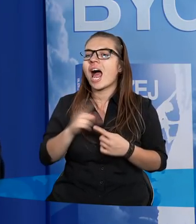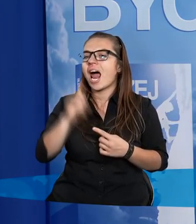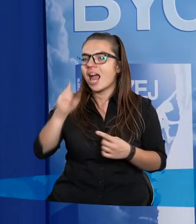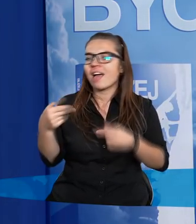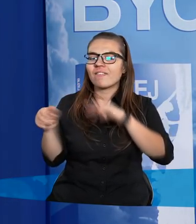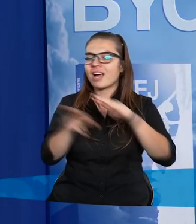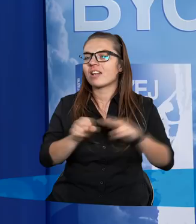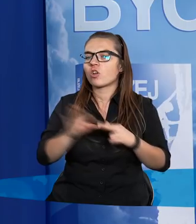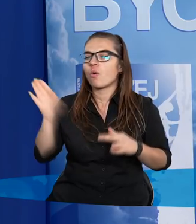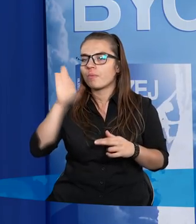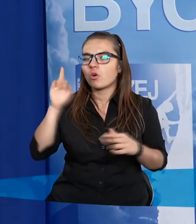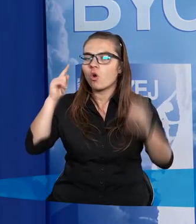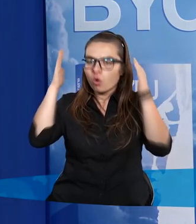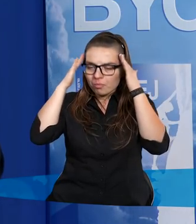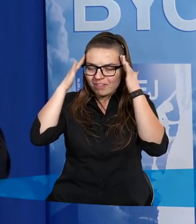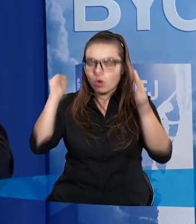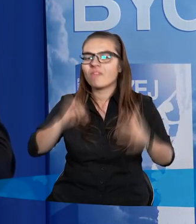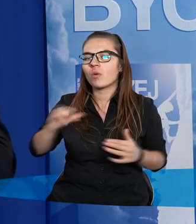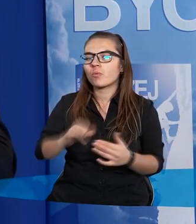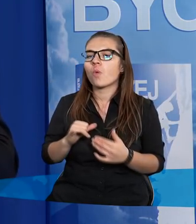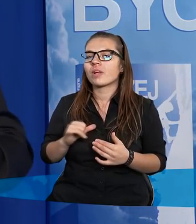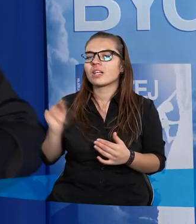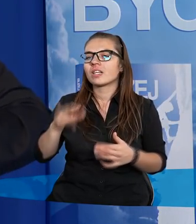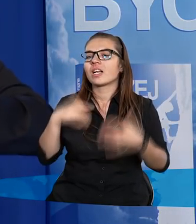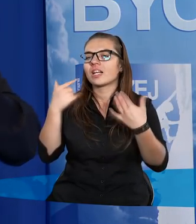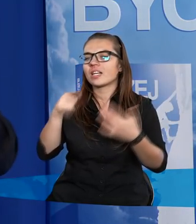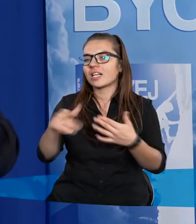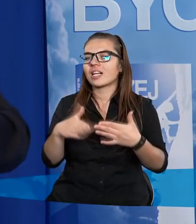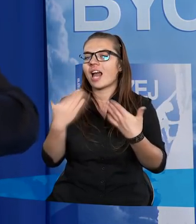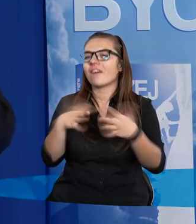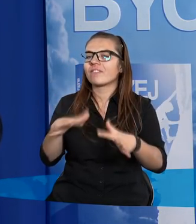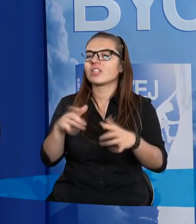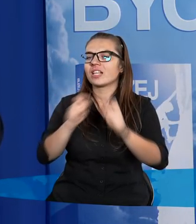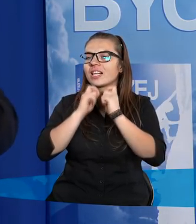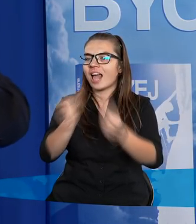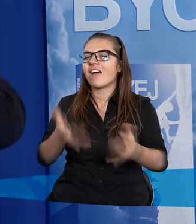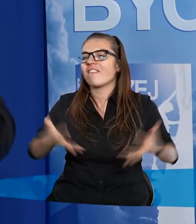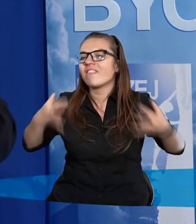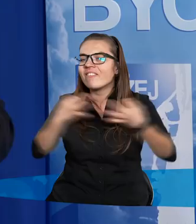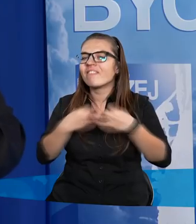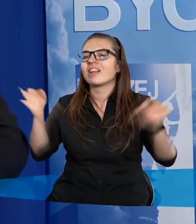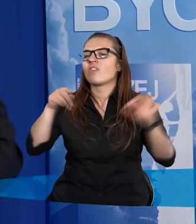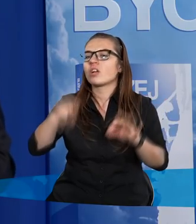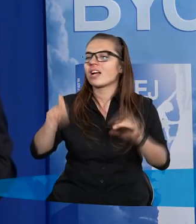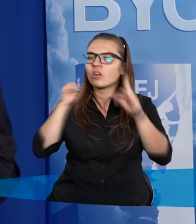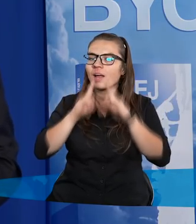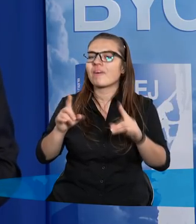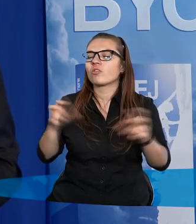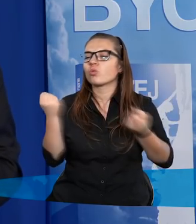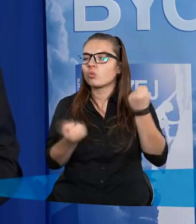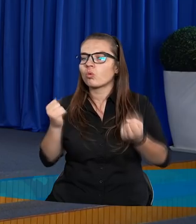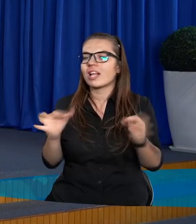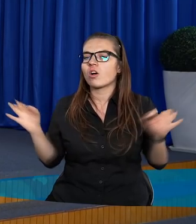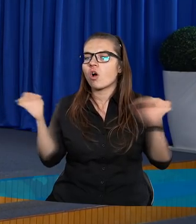ale wracając do Pana Boga uzmysłowiłem sobie, że dał mi wielki dar, wyzwolił mnie z czegoś naprawdę trudnego i okropnego,